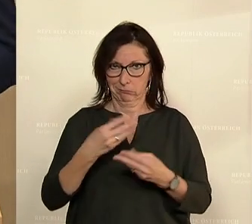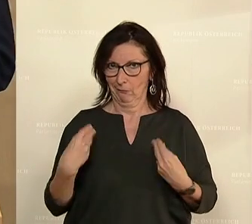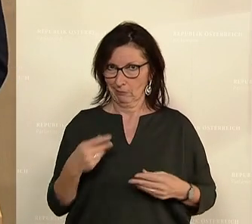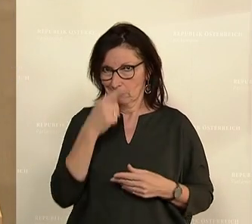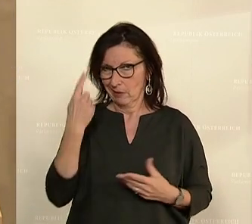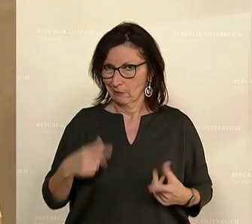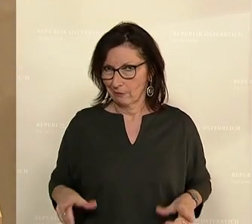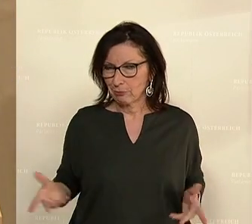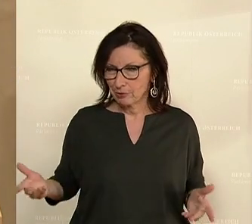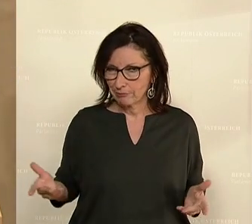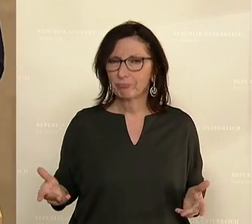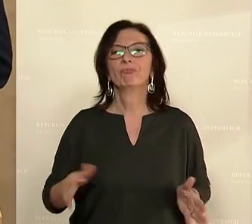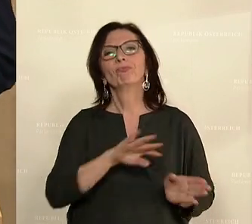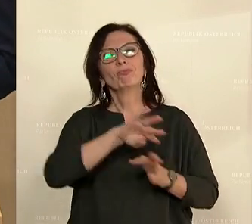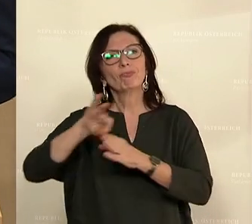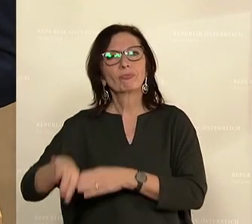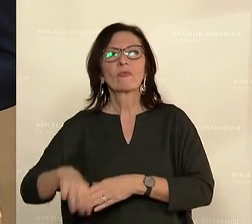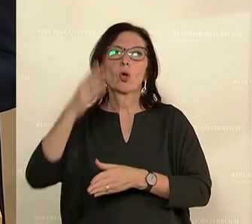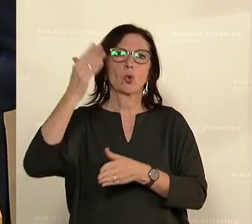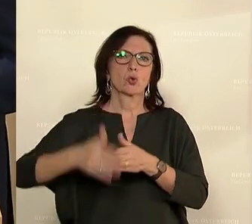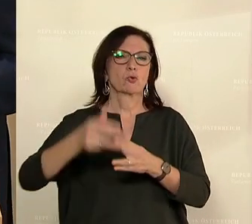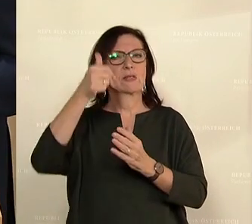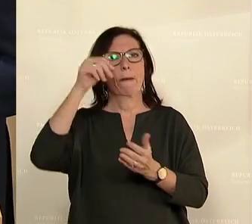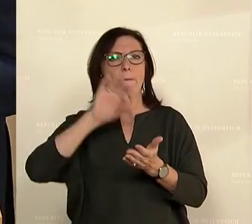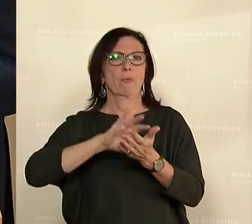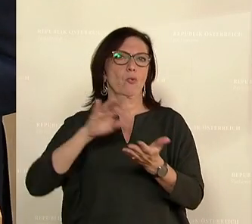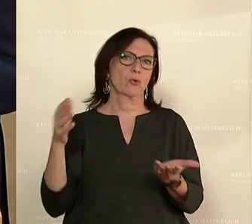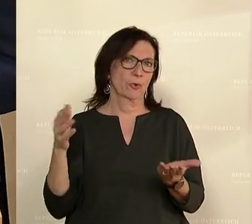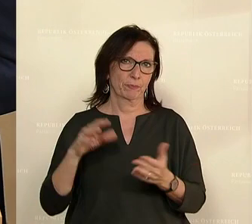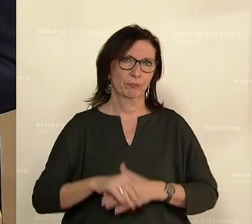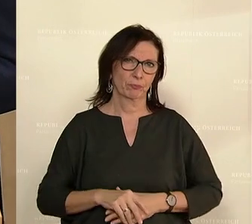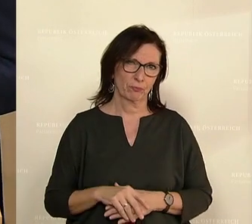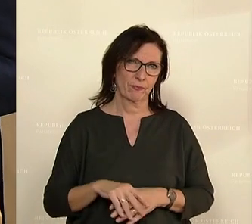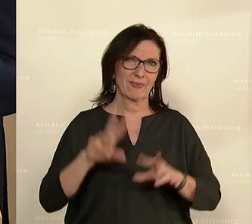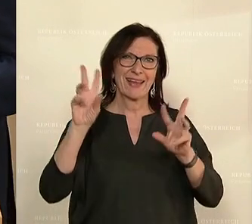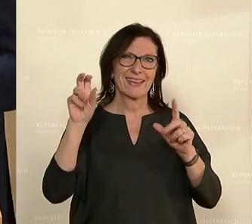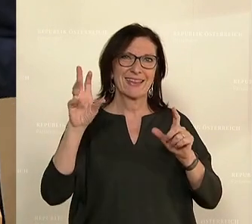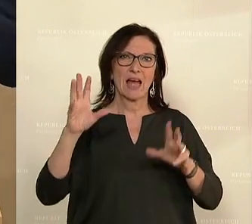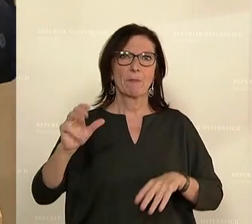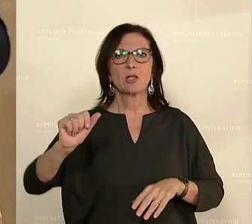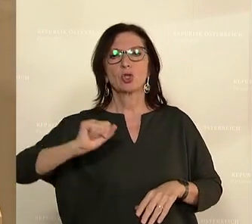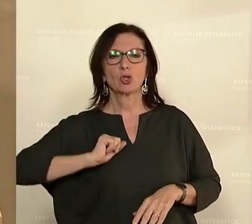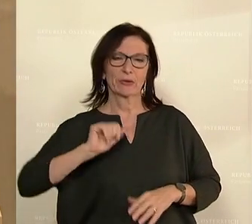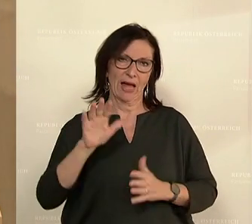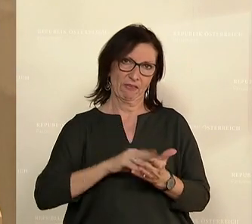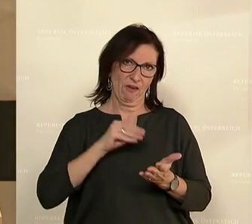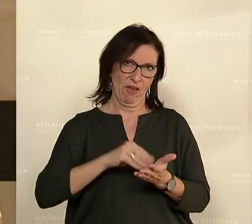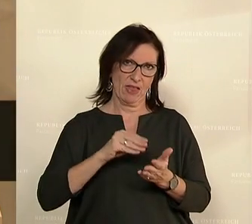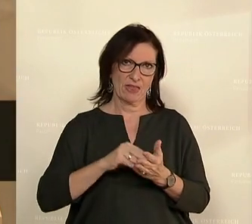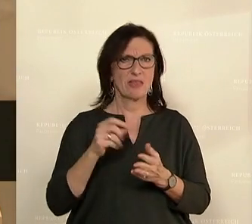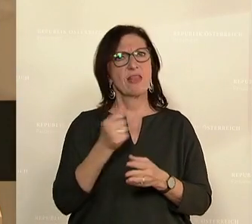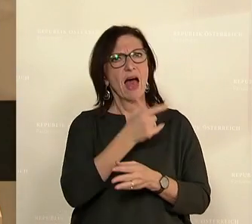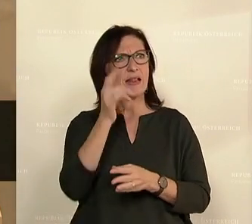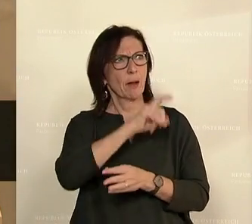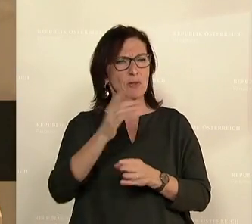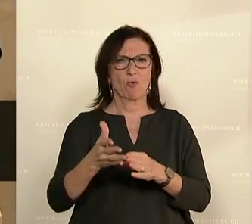Und einen letzten Punkt möchte ich auch noch anmerken, nämlich auch was die Verwendung der Truppe anbelangt. Und ein paar meiner Vorredner haben das auch